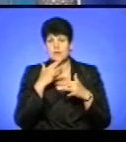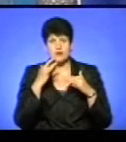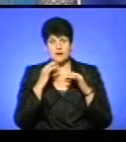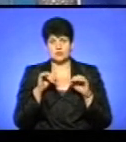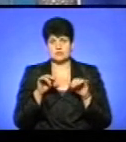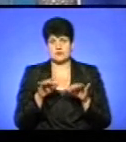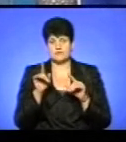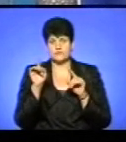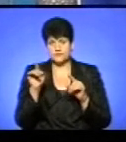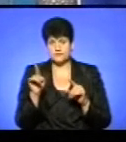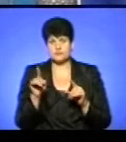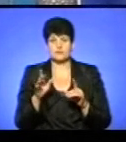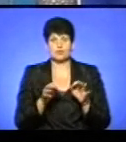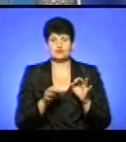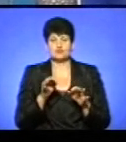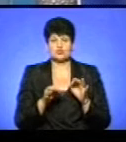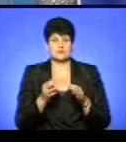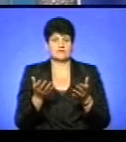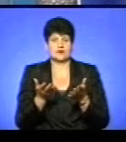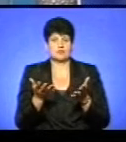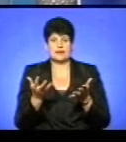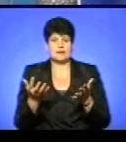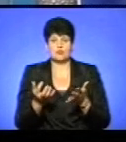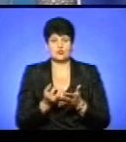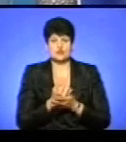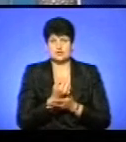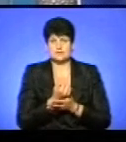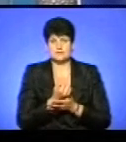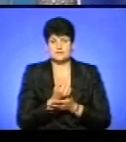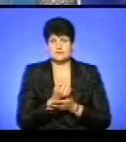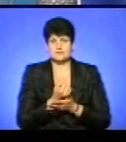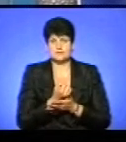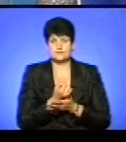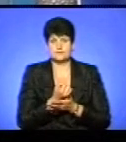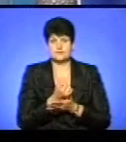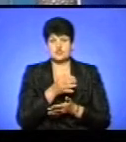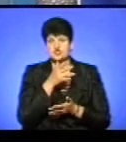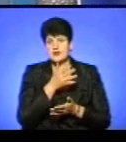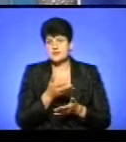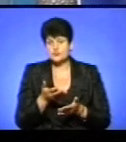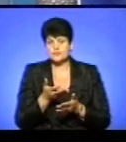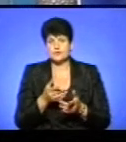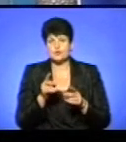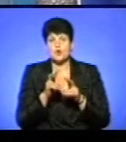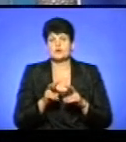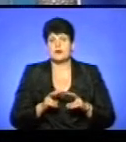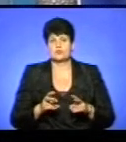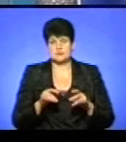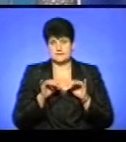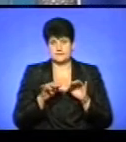тому якось в суддів не доходить, скажімо, час до її розгляду.